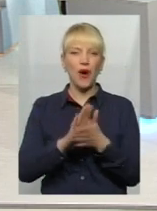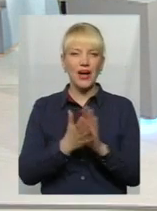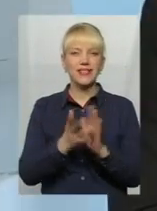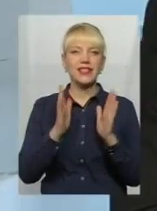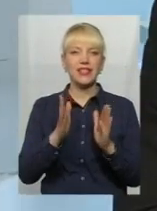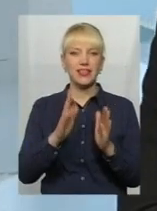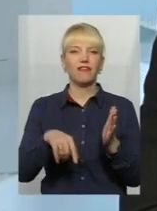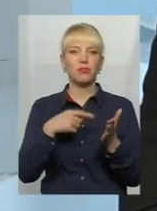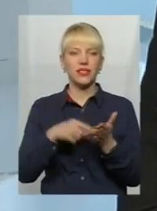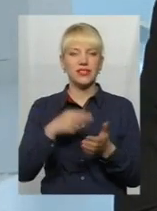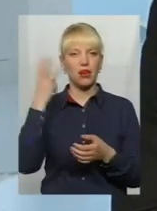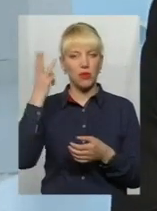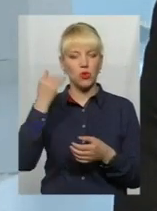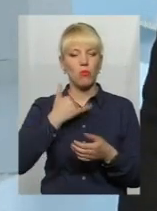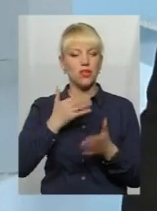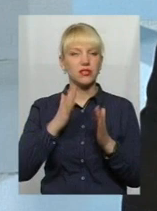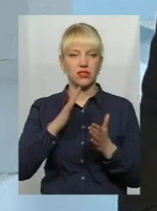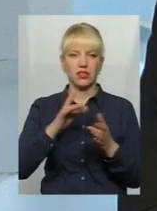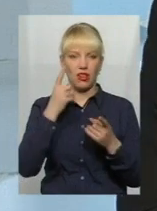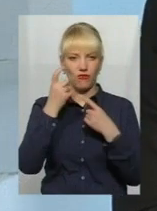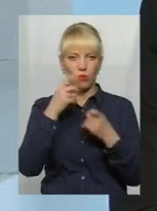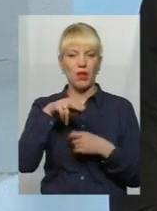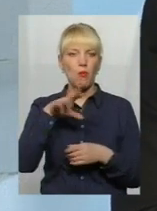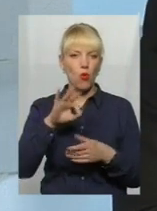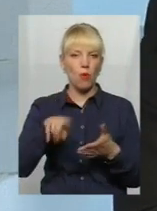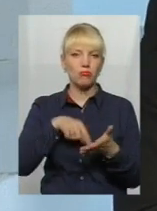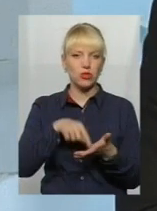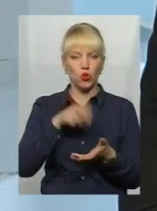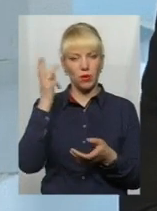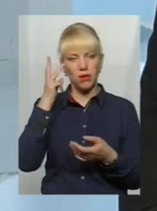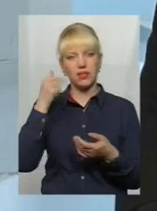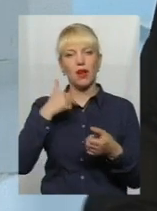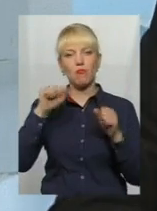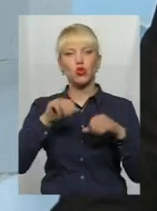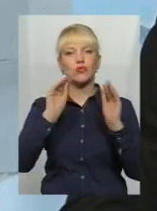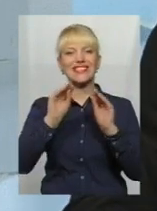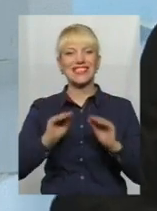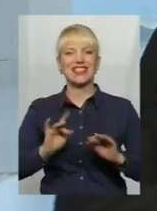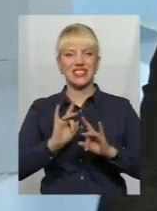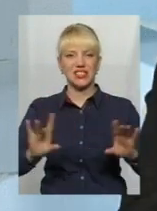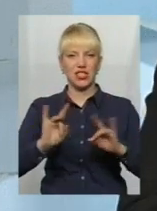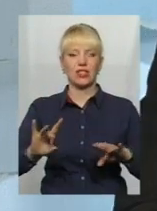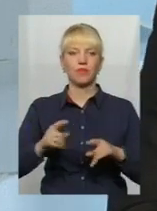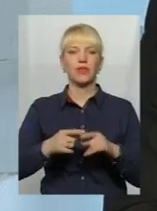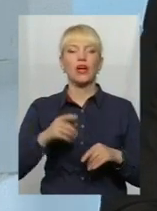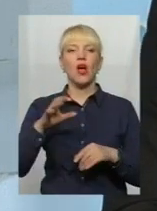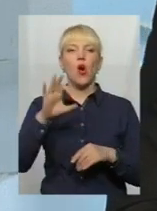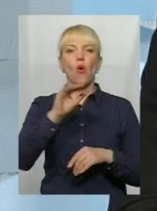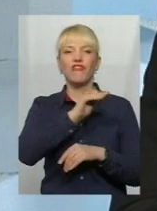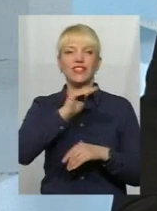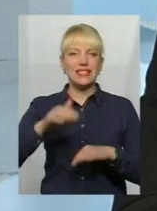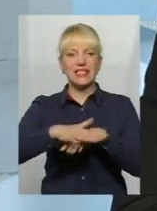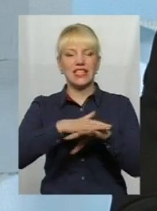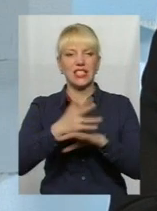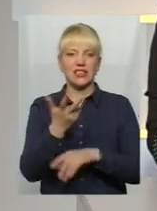Хмельницькому, в мене є інформація по місті Хмельницькому, ефеквест, віця, Я можу навести статистику з офіційних ринків, в нас їх є три, на